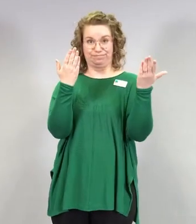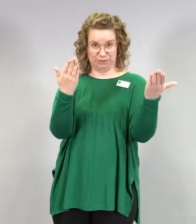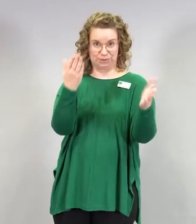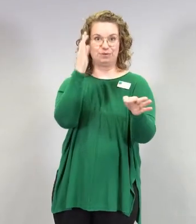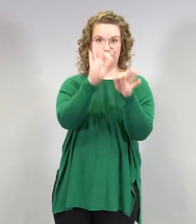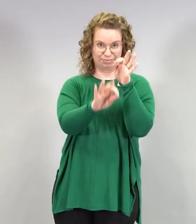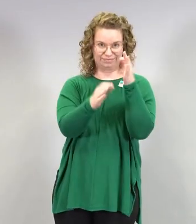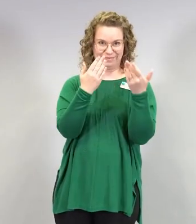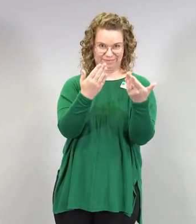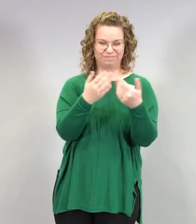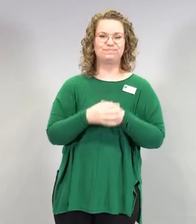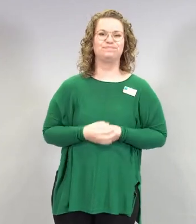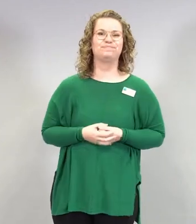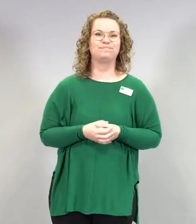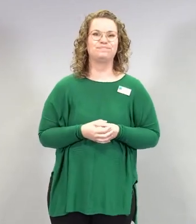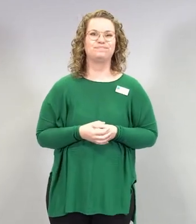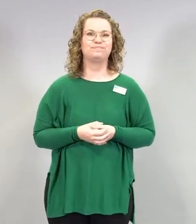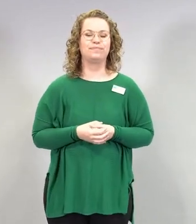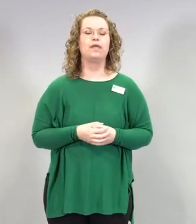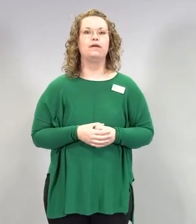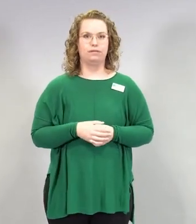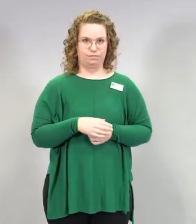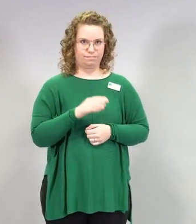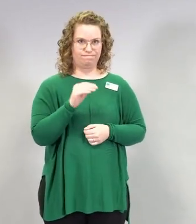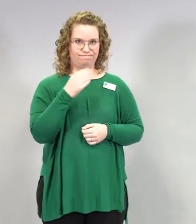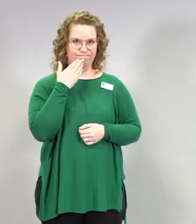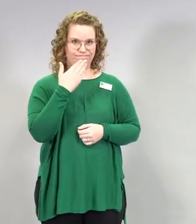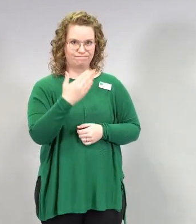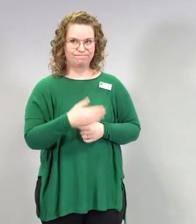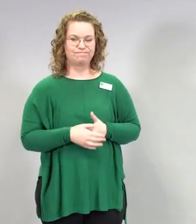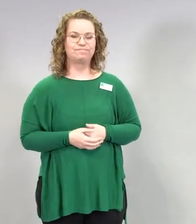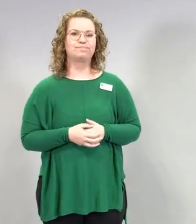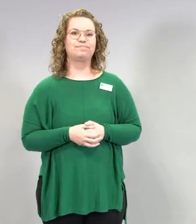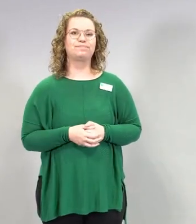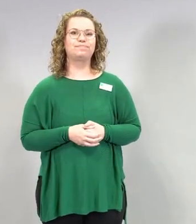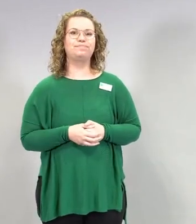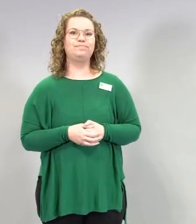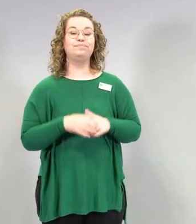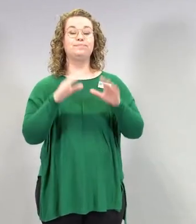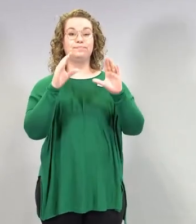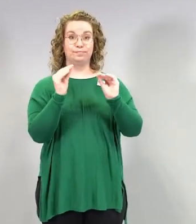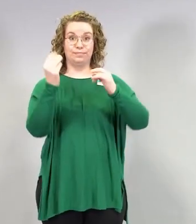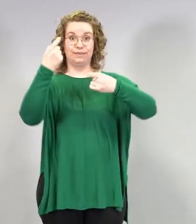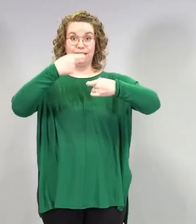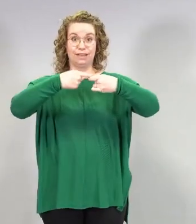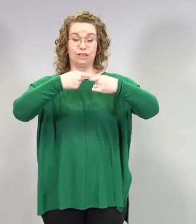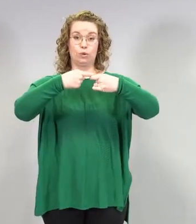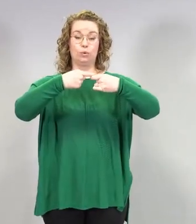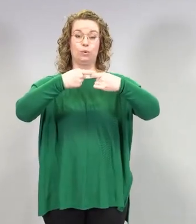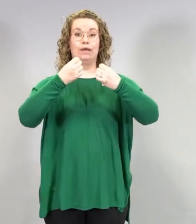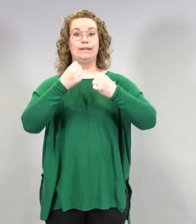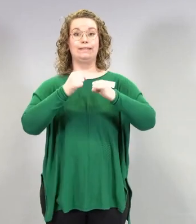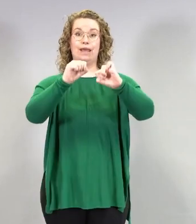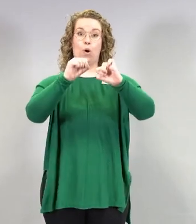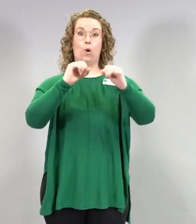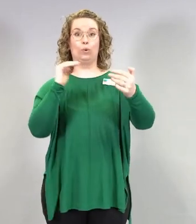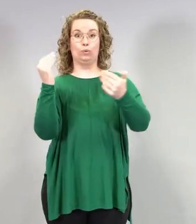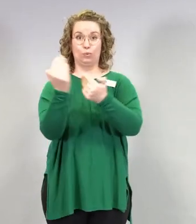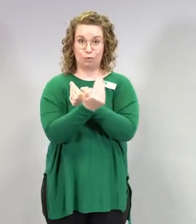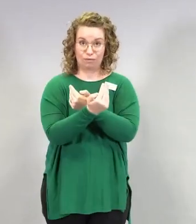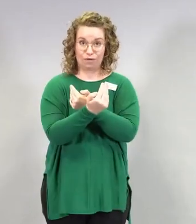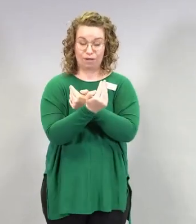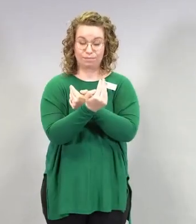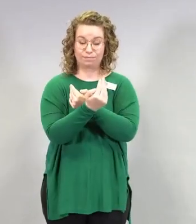Hyvä, kiitos. Tehoista, tehokkuudesta ja turvallisuudesta oli paljon